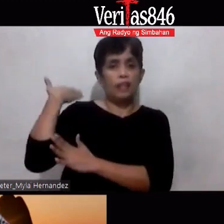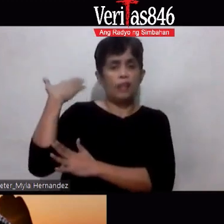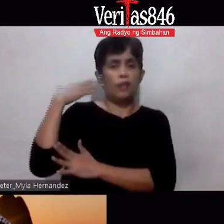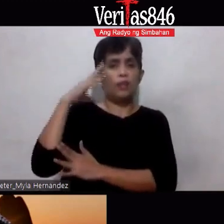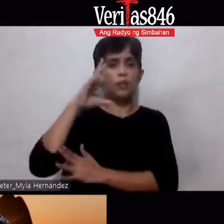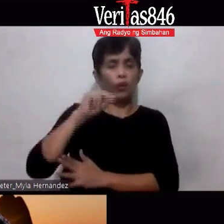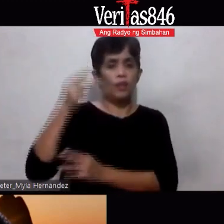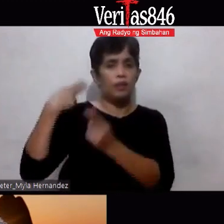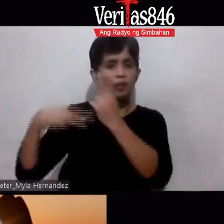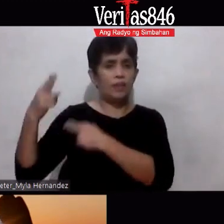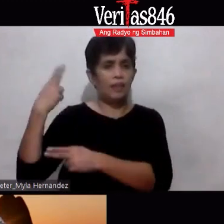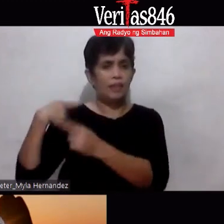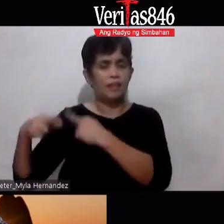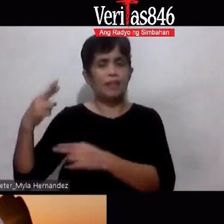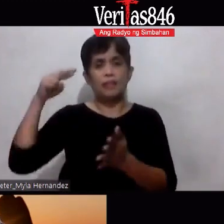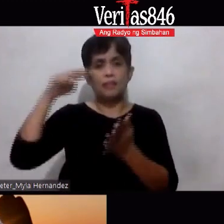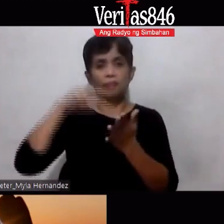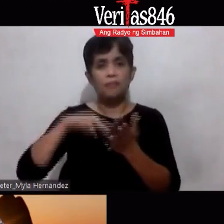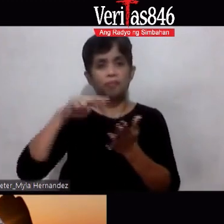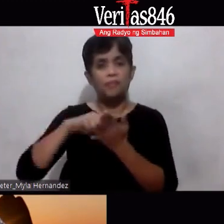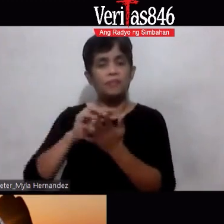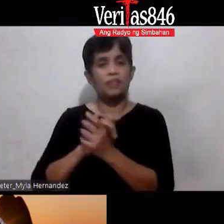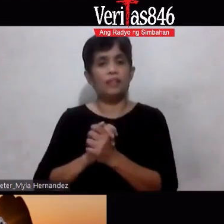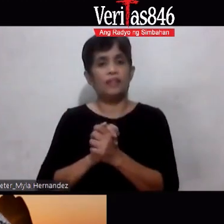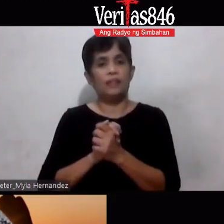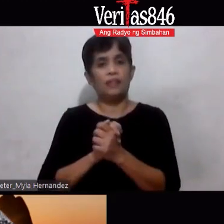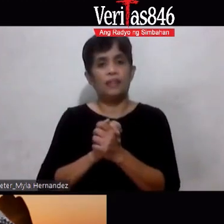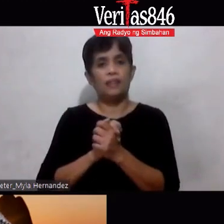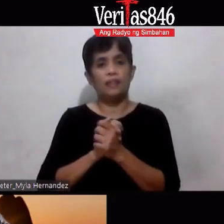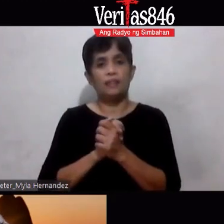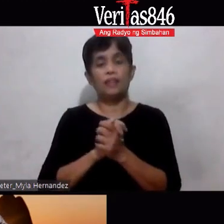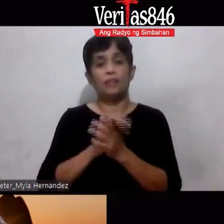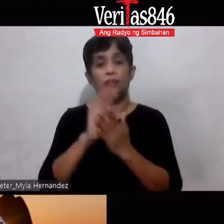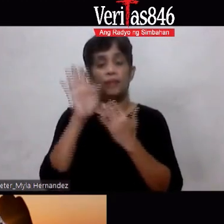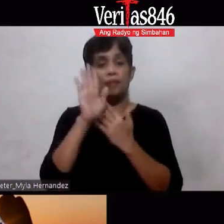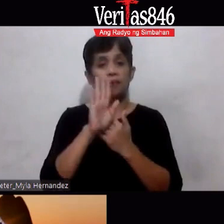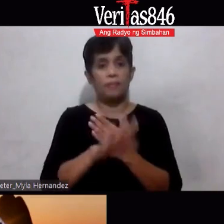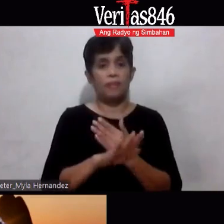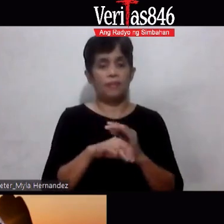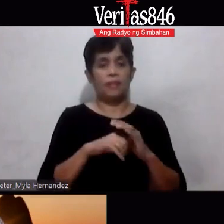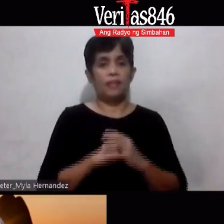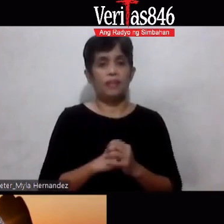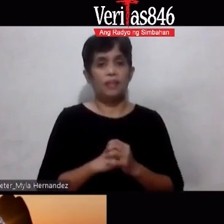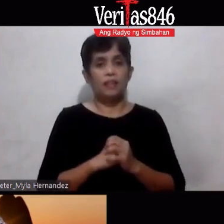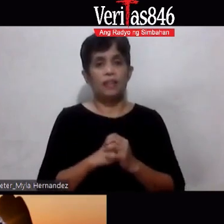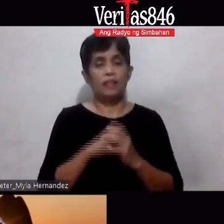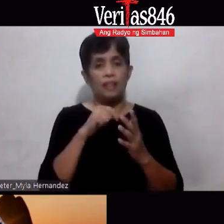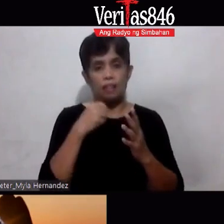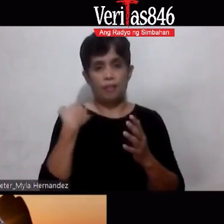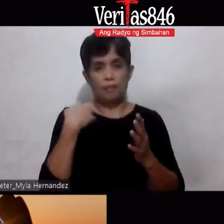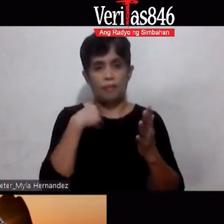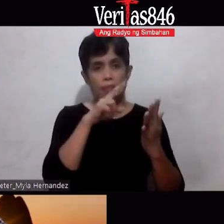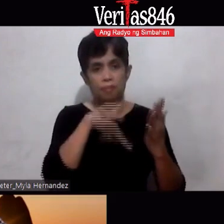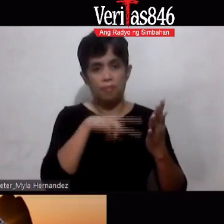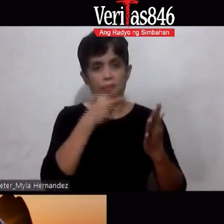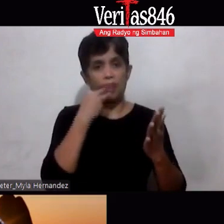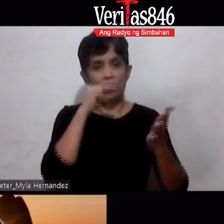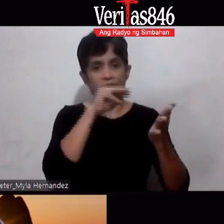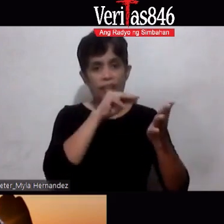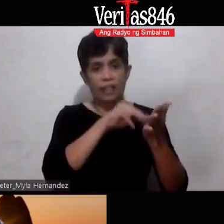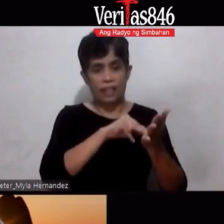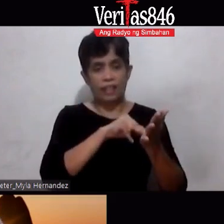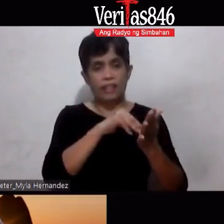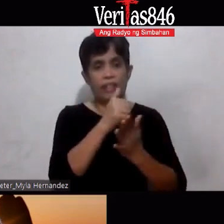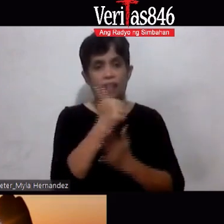Tama po yun Sa pagbabalik Babasahin pa natin Yung ibang mga mensahe Mula kay ate Vicky Aling Vicky At sila Bobby